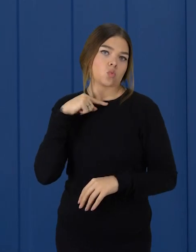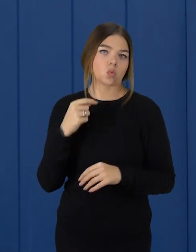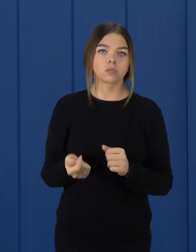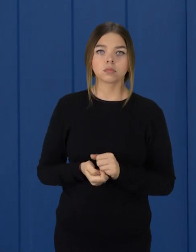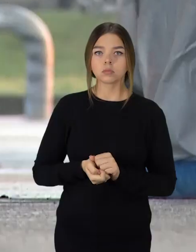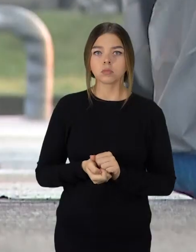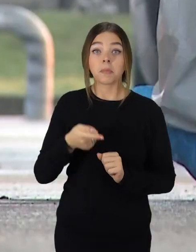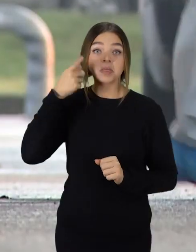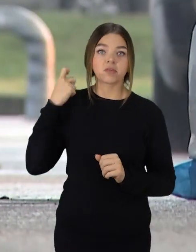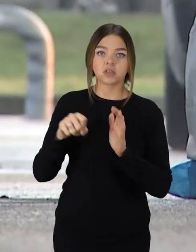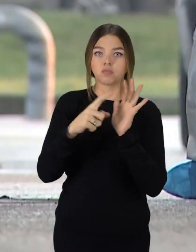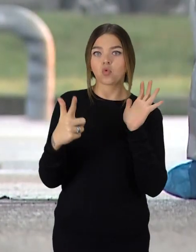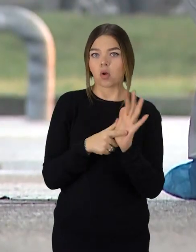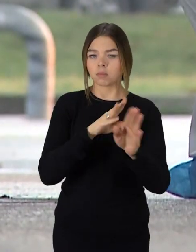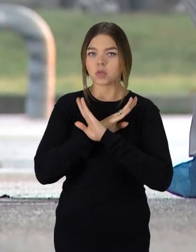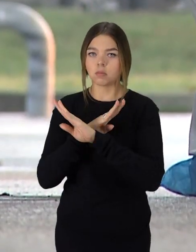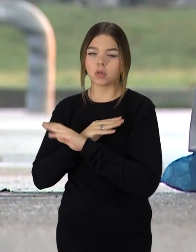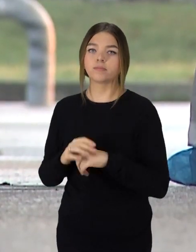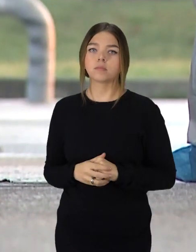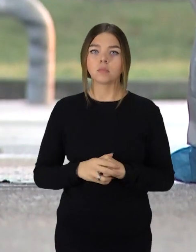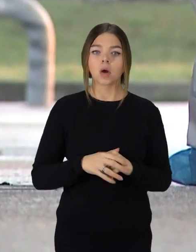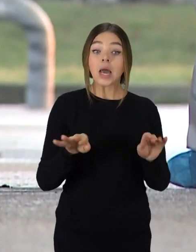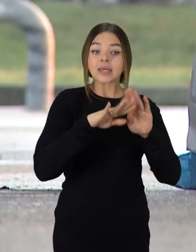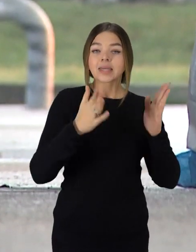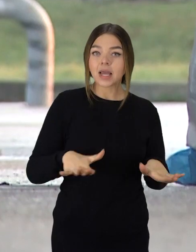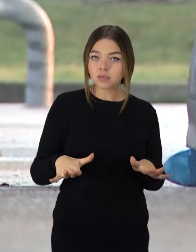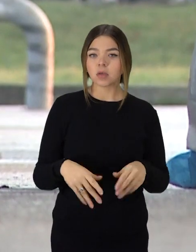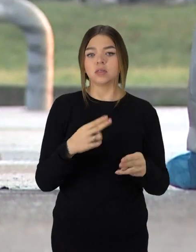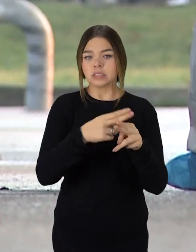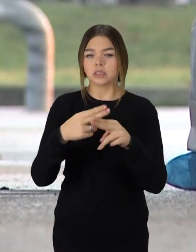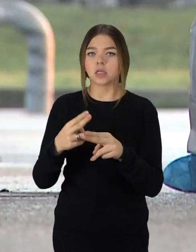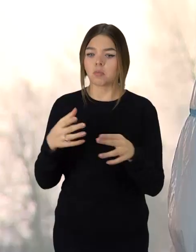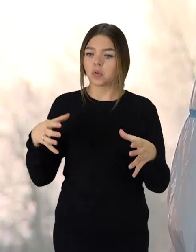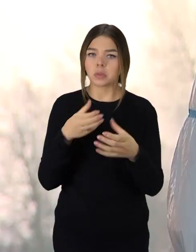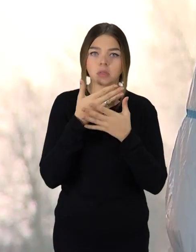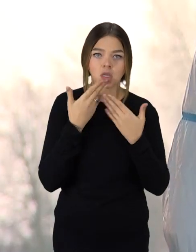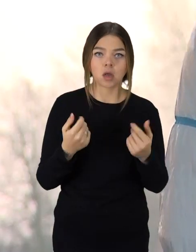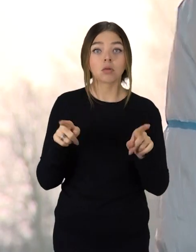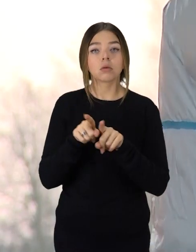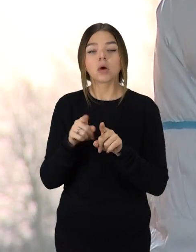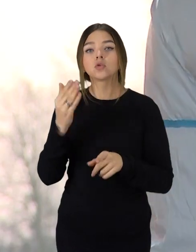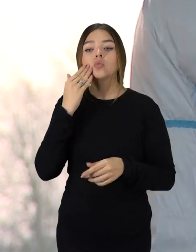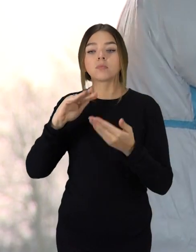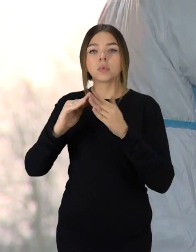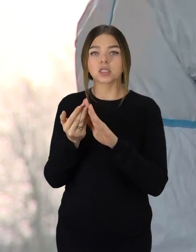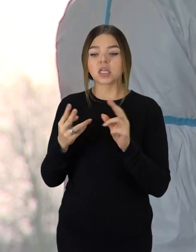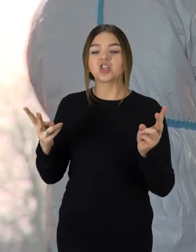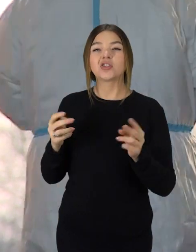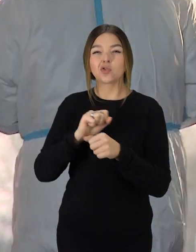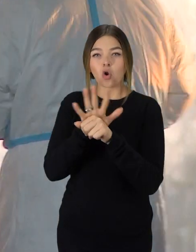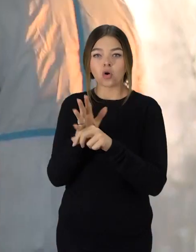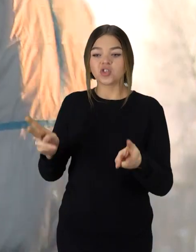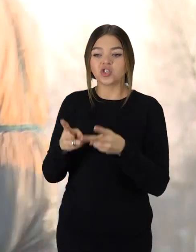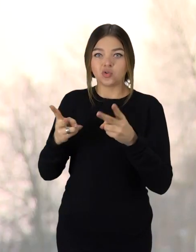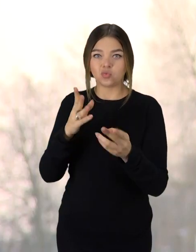buvo 17. Nerima kelią kelmės rajone nemažėjantys susirgymų atvejai, bet į Šiauliu miestelį apsnuojantys žydiniai įvairiose įmonėse.